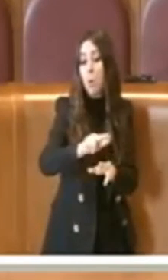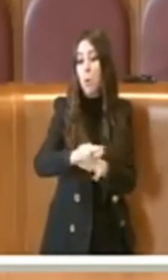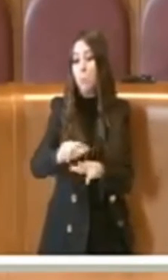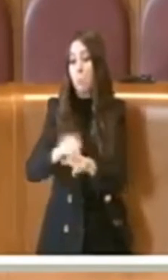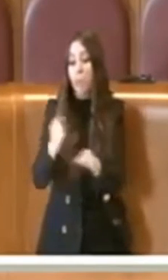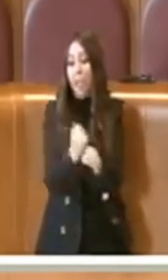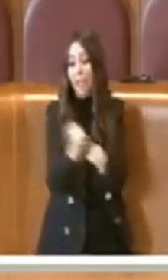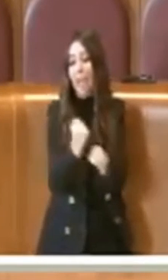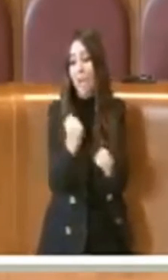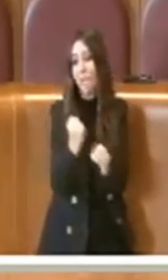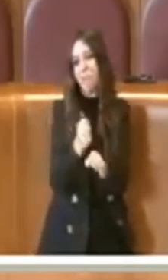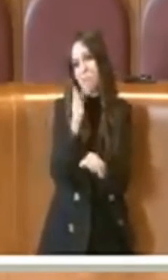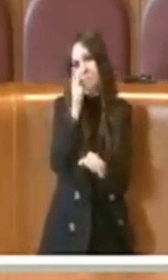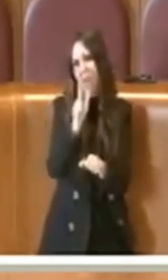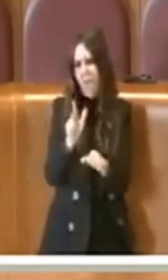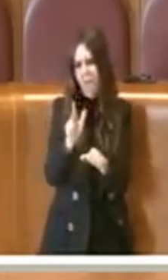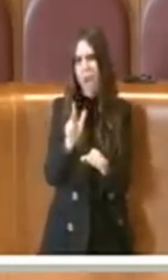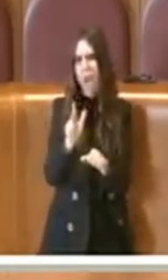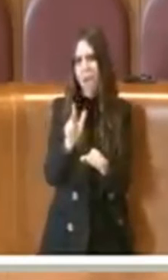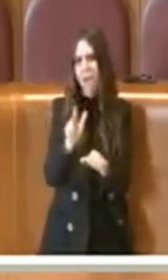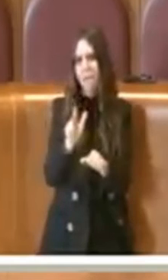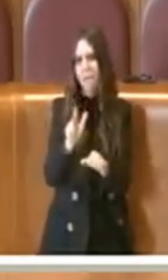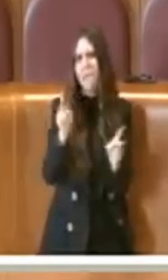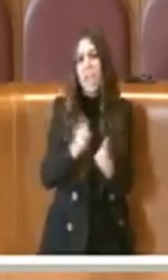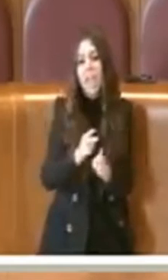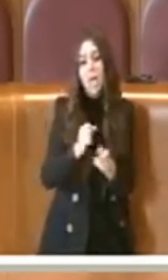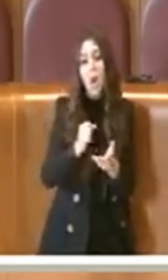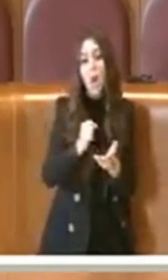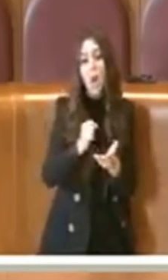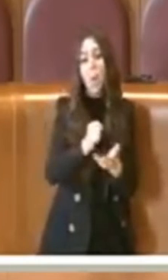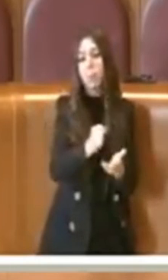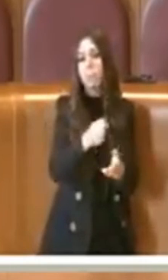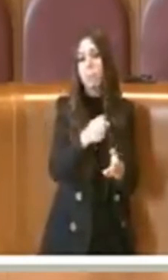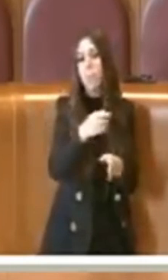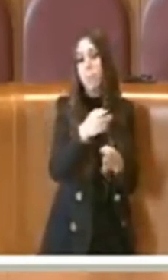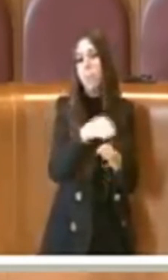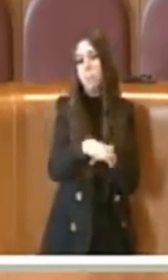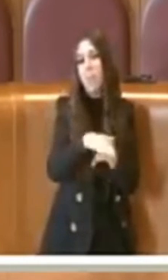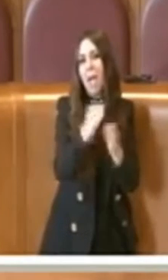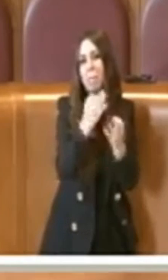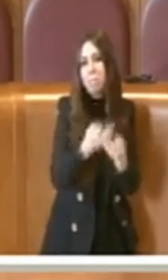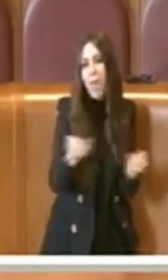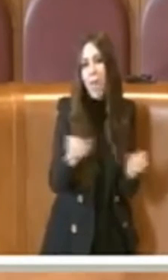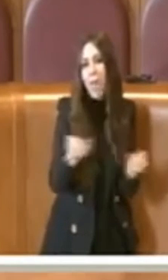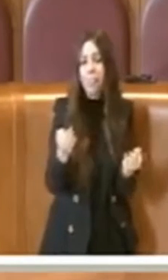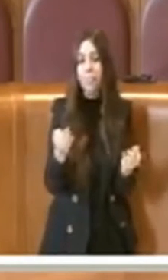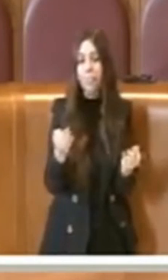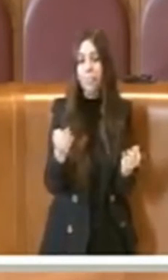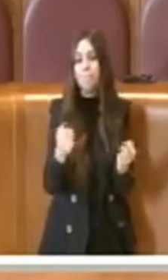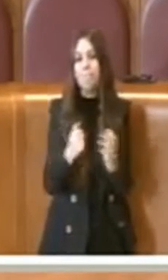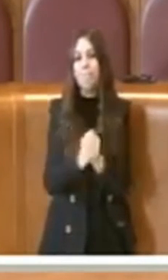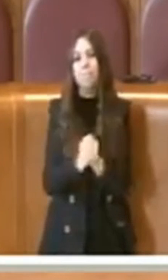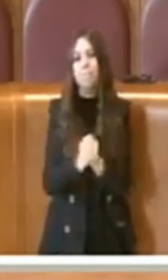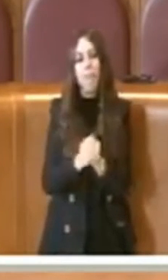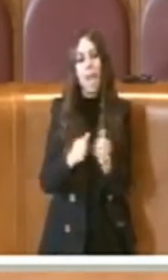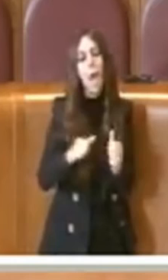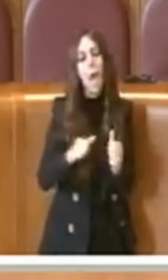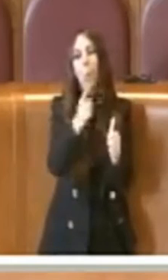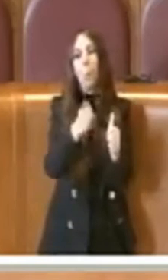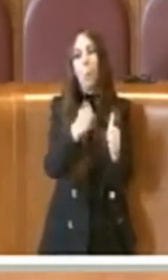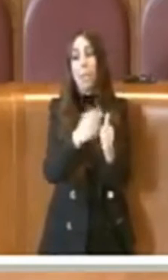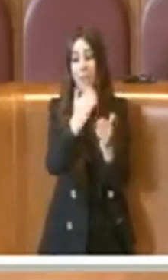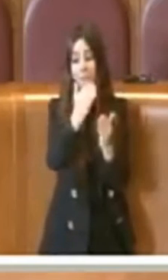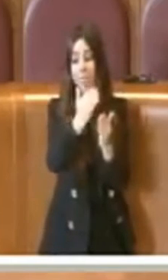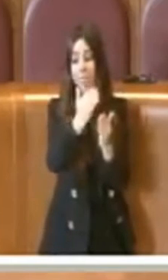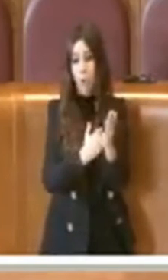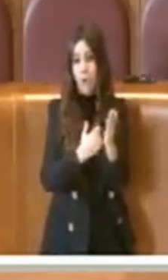in questi anni effettivamente a utilizzare le risorse messe a disposizione. Dicevo appunto che nel primo anno di questa ultima programmazione